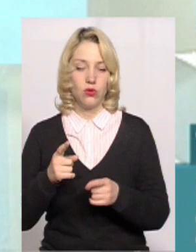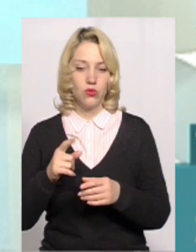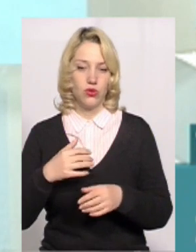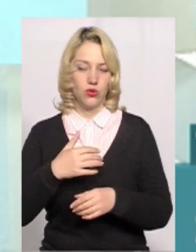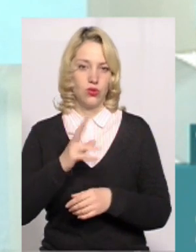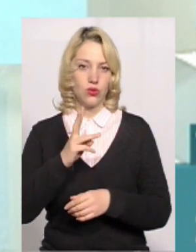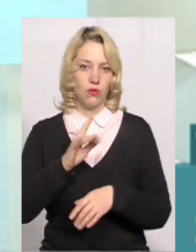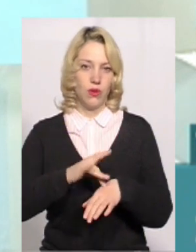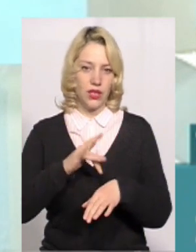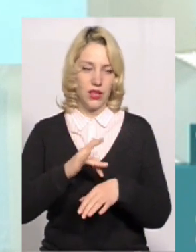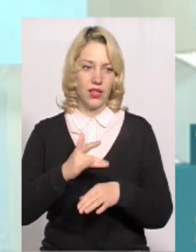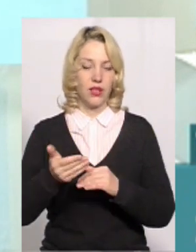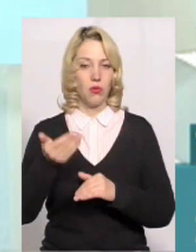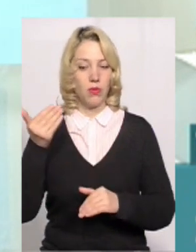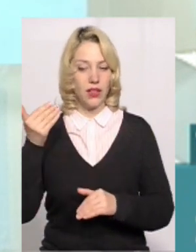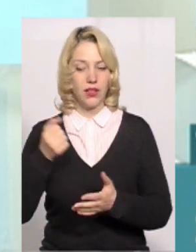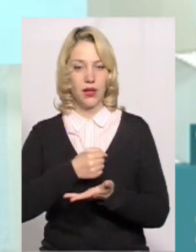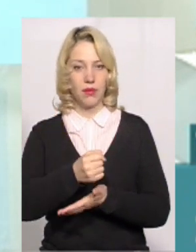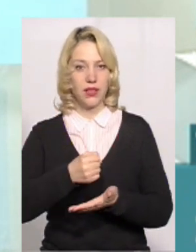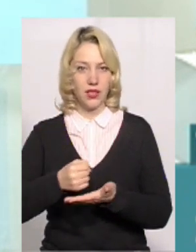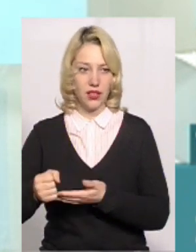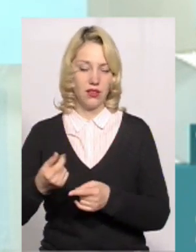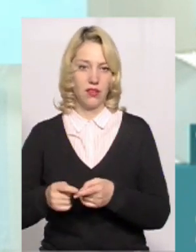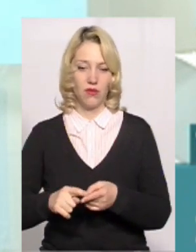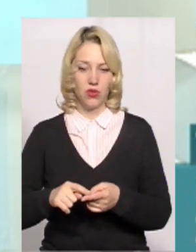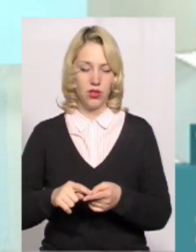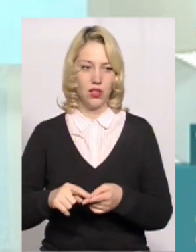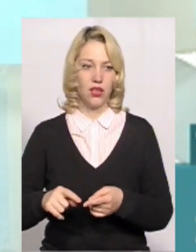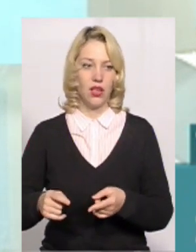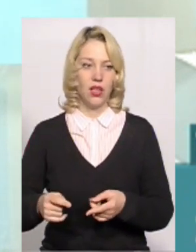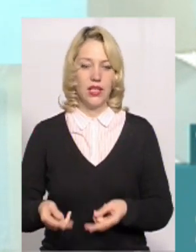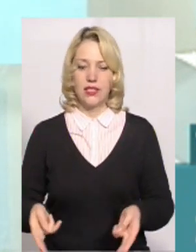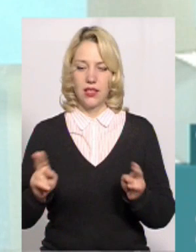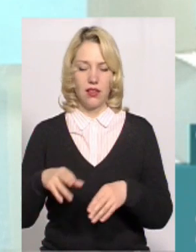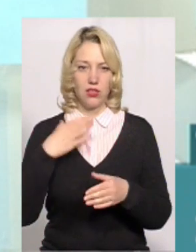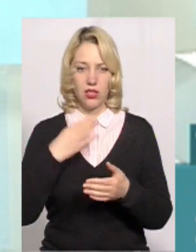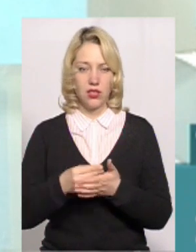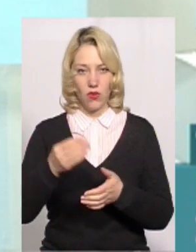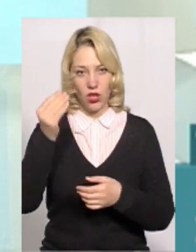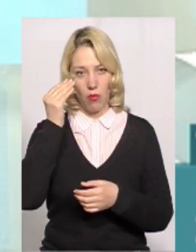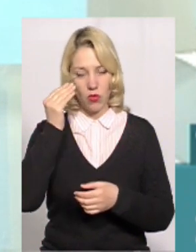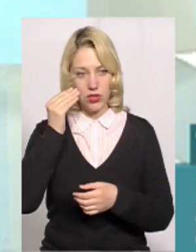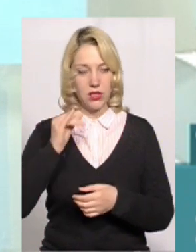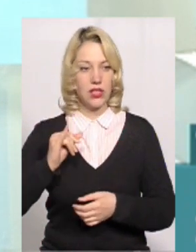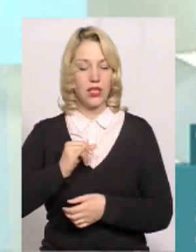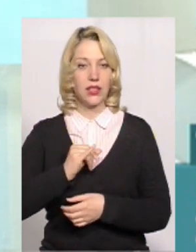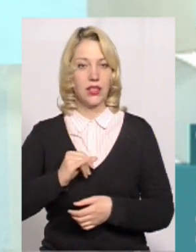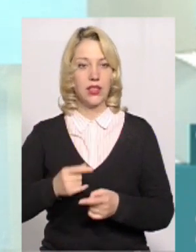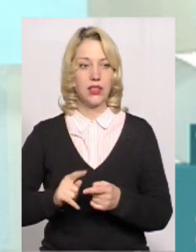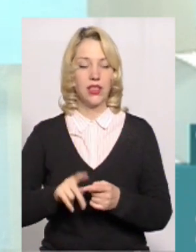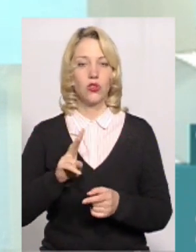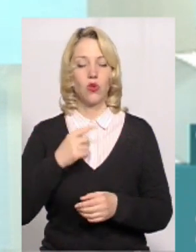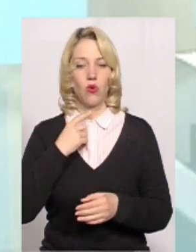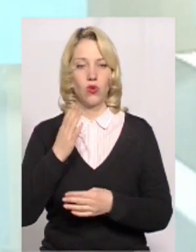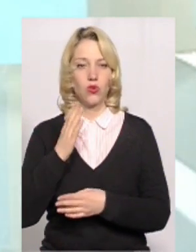прихильники попередніх претендентів, вони абсолютно залишилися на своїх позиціях. Тобто,